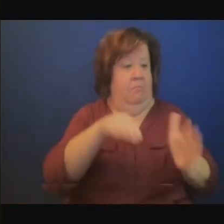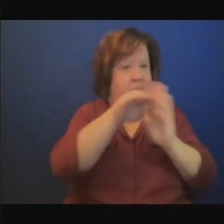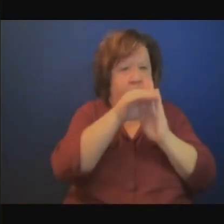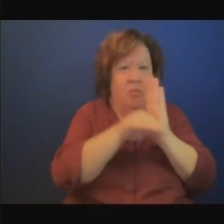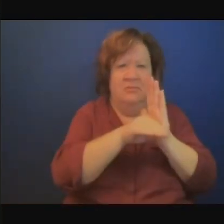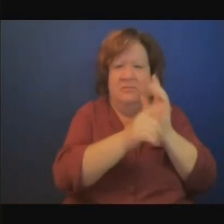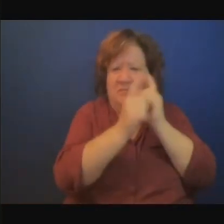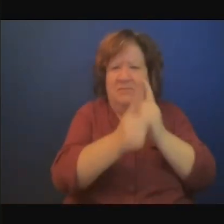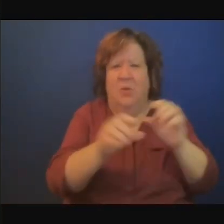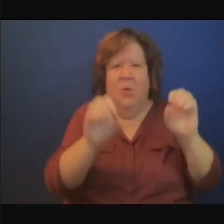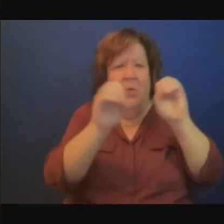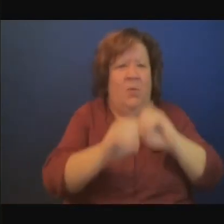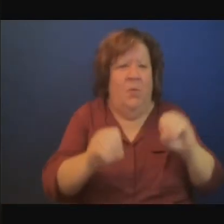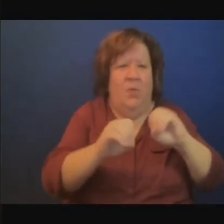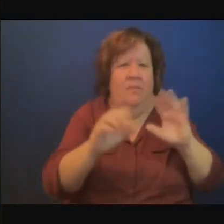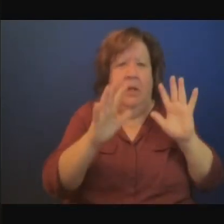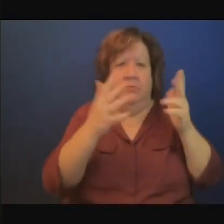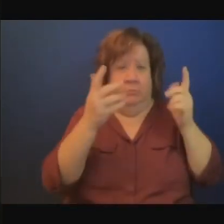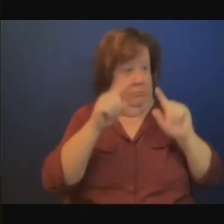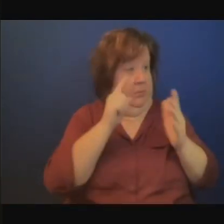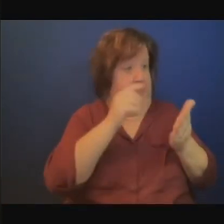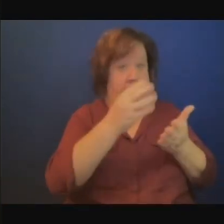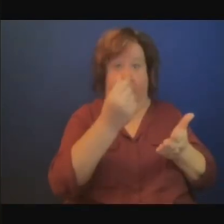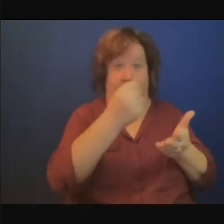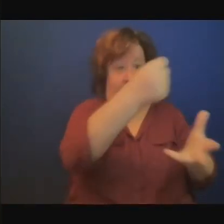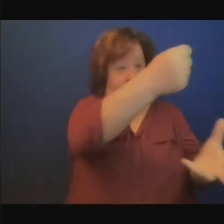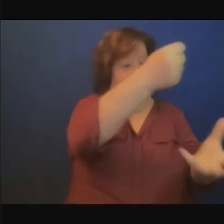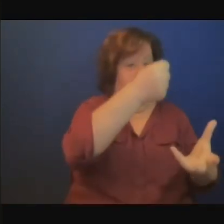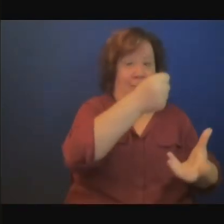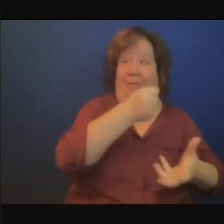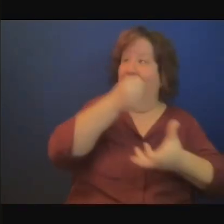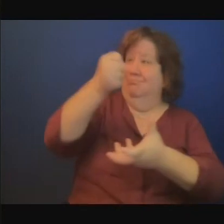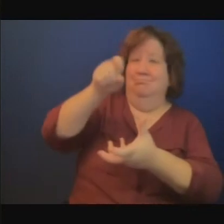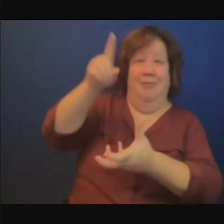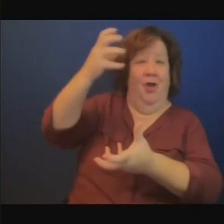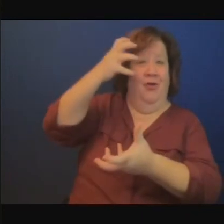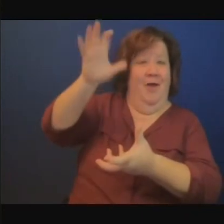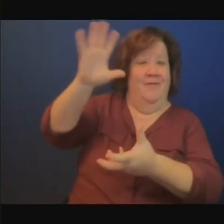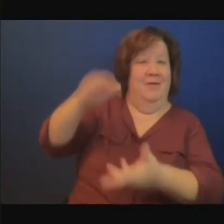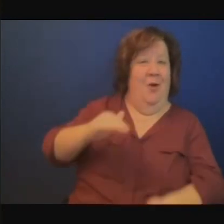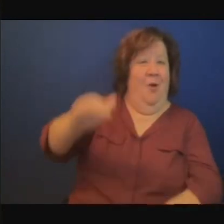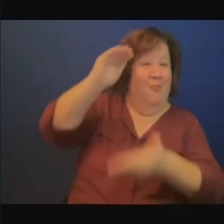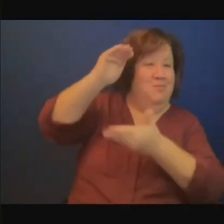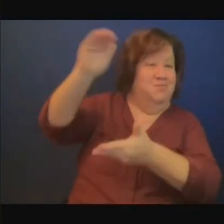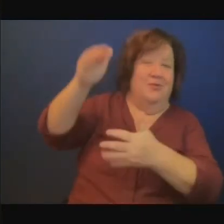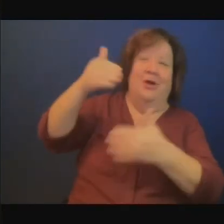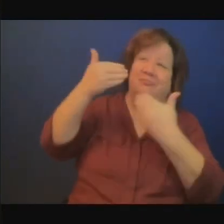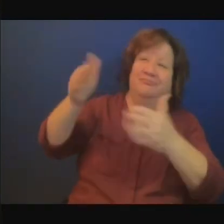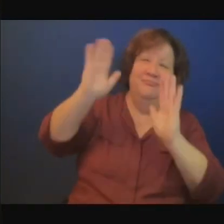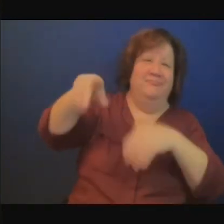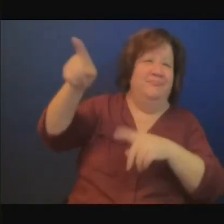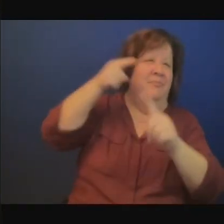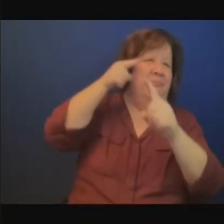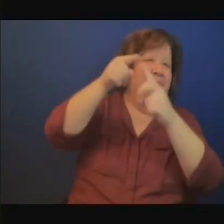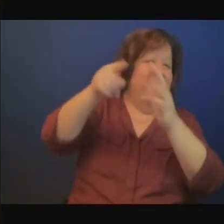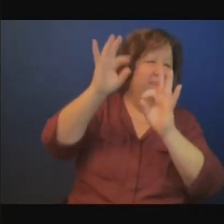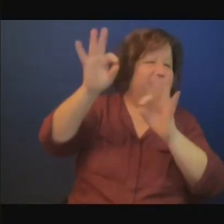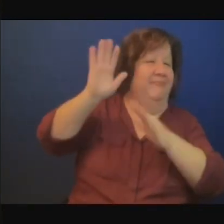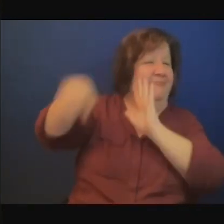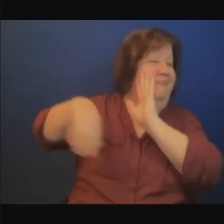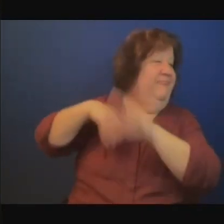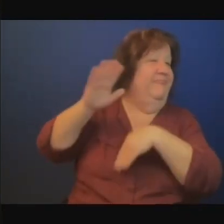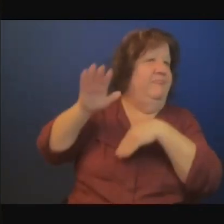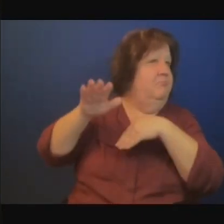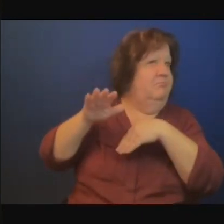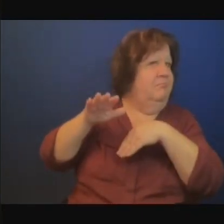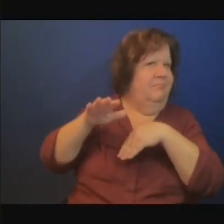vos CDN atteignez vos objectifs non ça ne se fait pas comme ça il y toujours des conditions etc et nous-mêmes à l'interne déjà nous devons être prêts